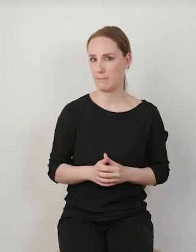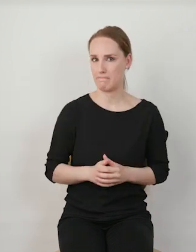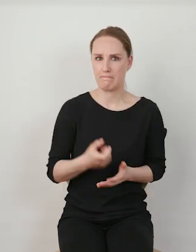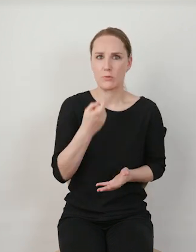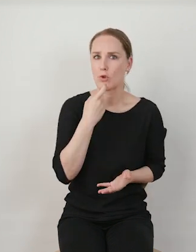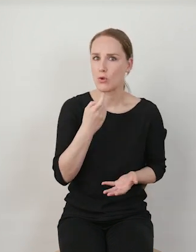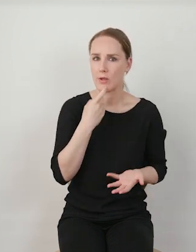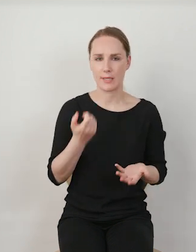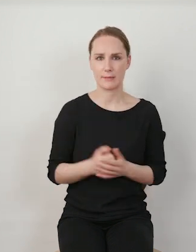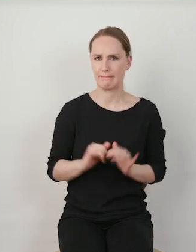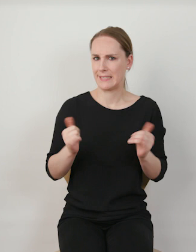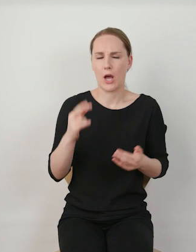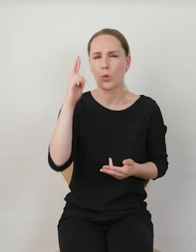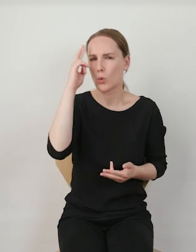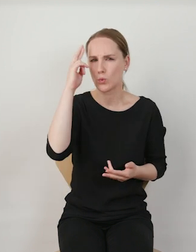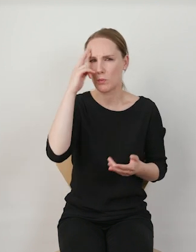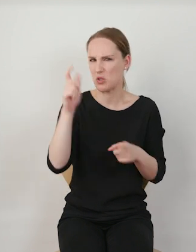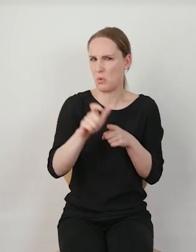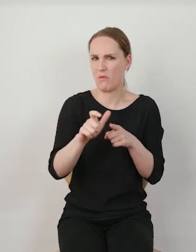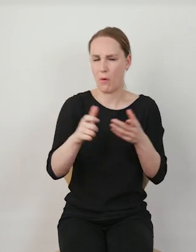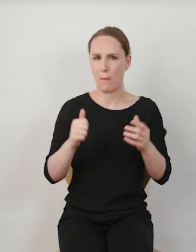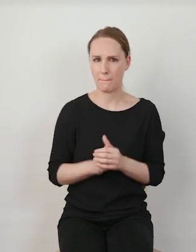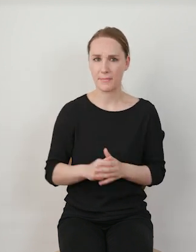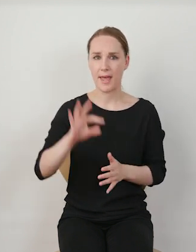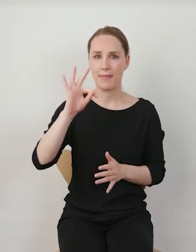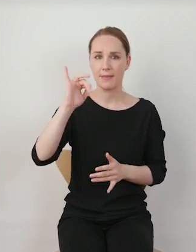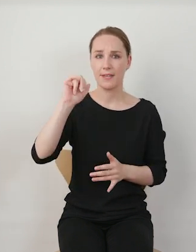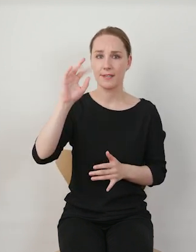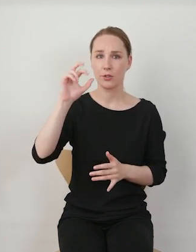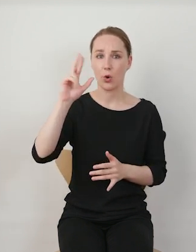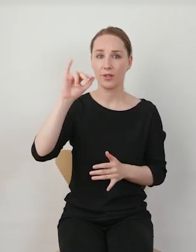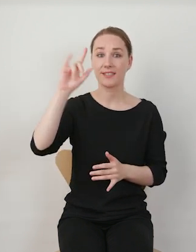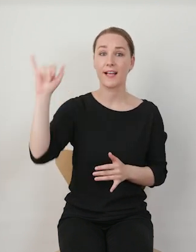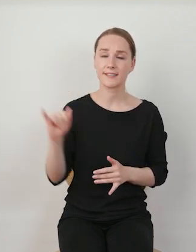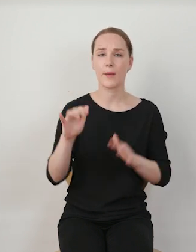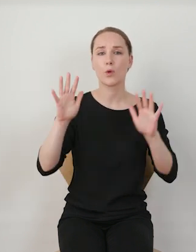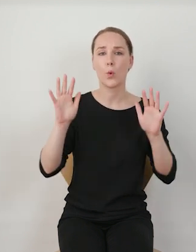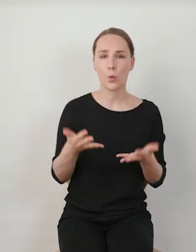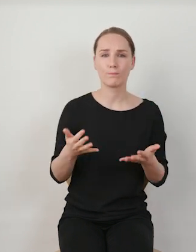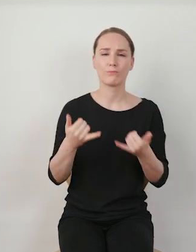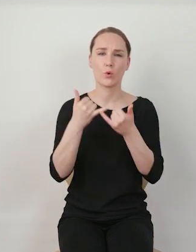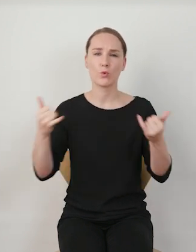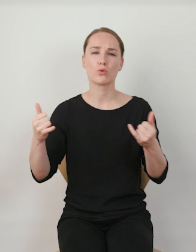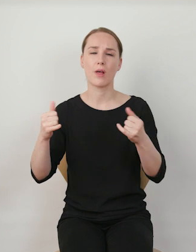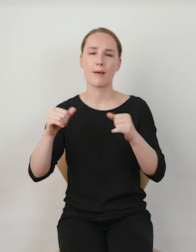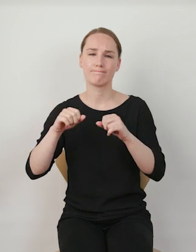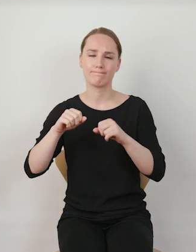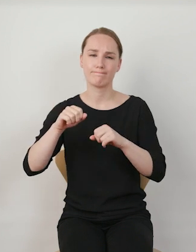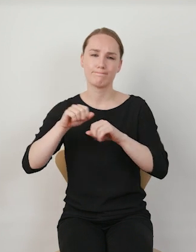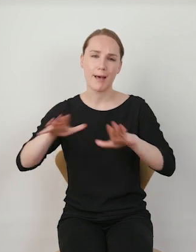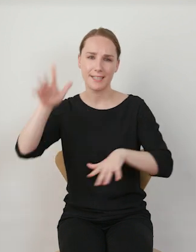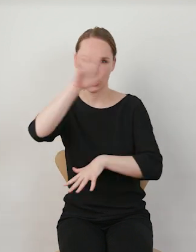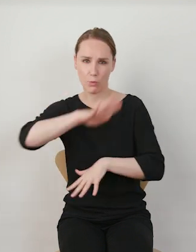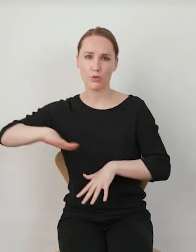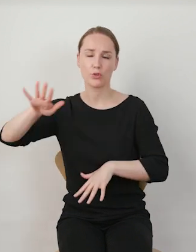jest i jak możemy rozumieć to pojęcie? TikTokizacja to w skrócie upodabnianie się innych serwisów społecznościowych